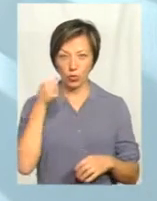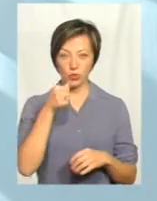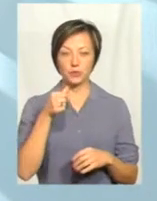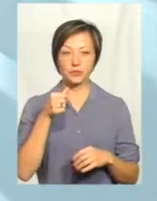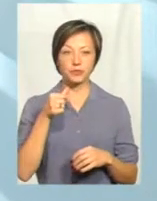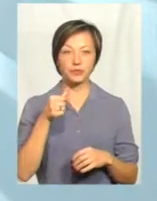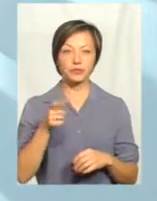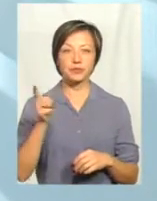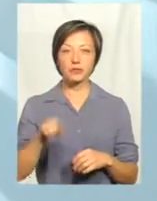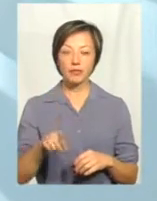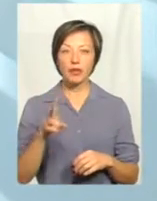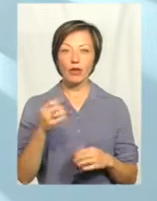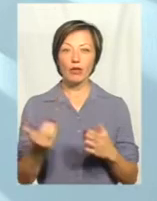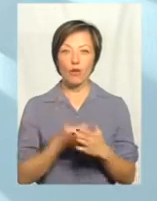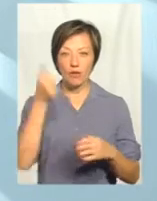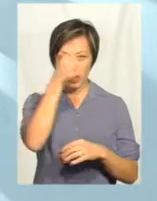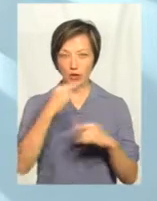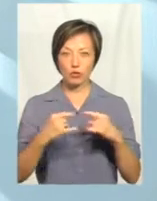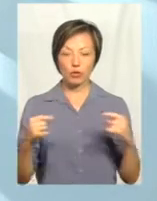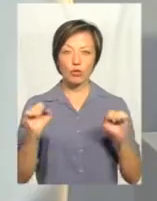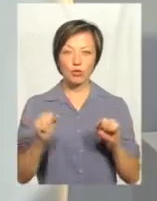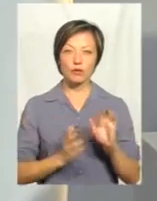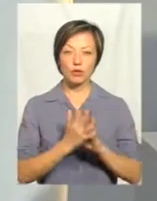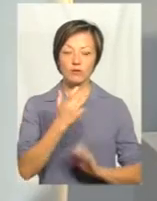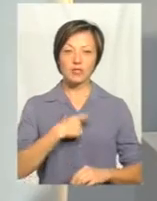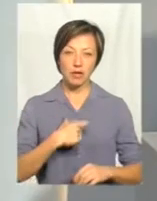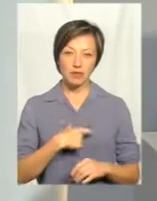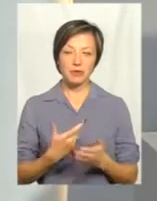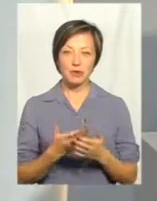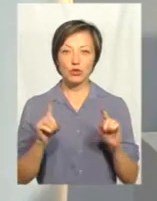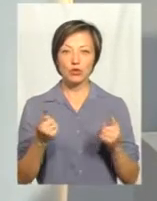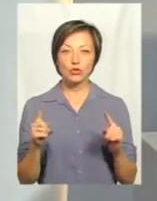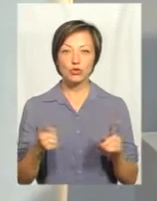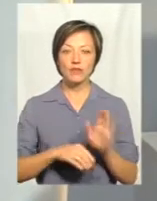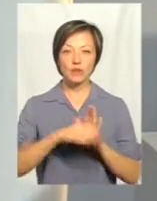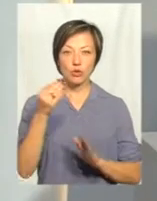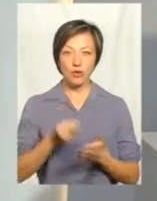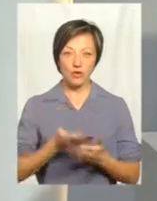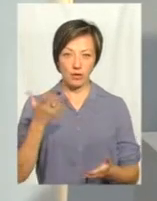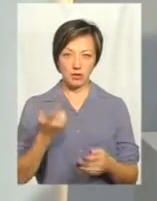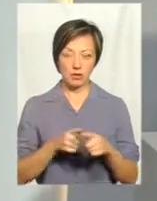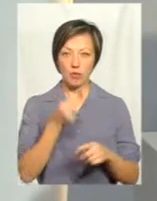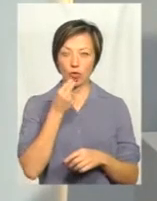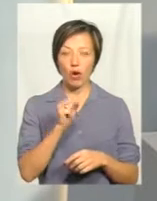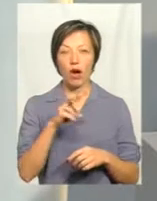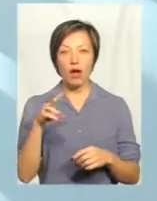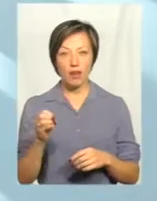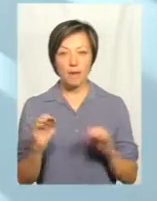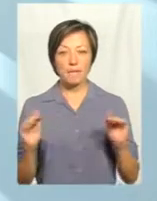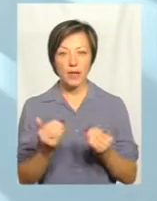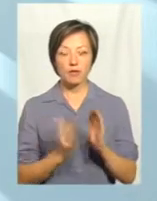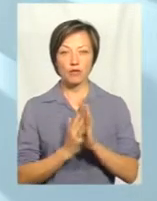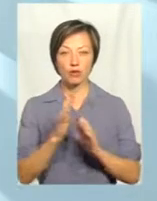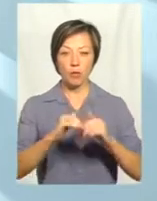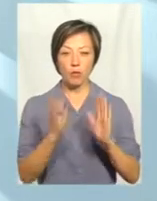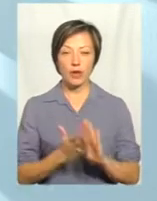Тобто, навіть на Новий рік до столу можна вирощувати у себе в теплиці, тоді це дуже-дуже висока вартість даного продукту, але її менше вирощується об